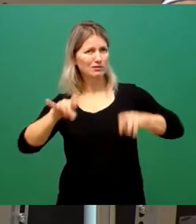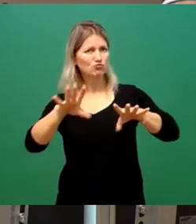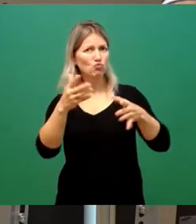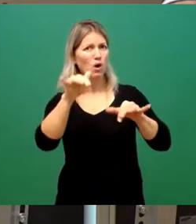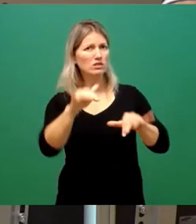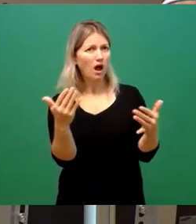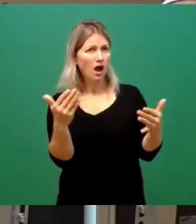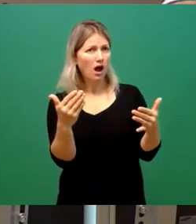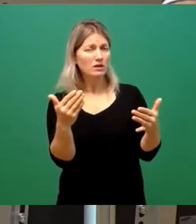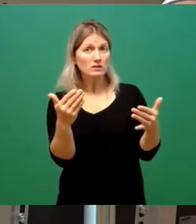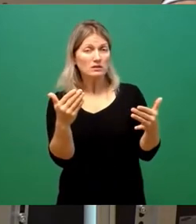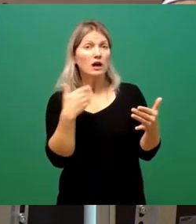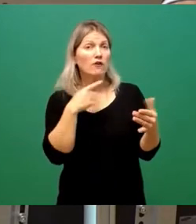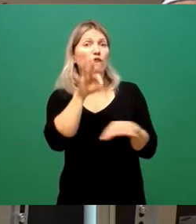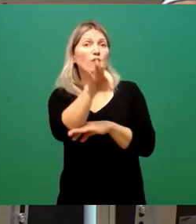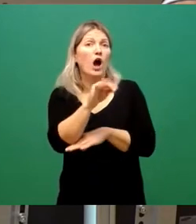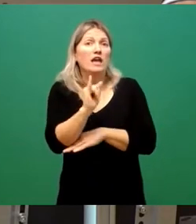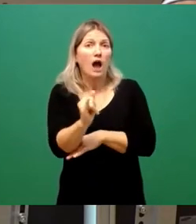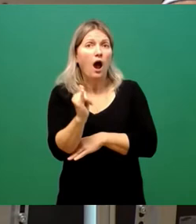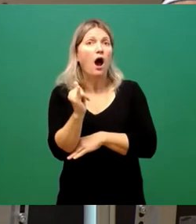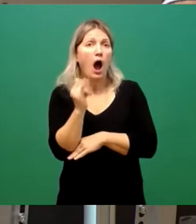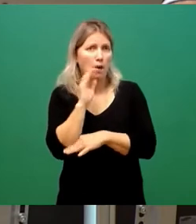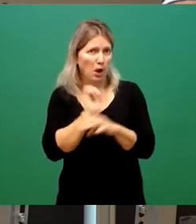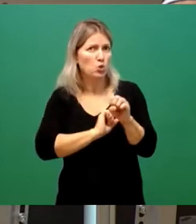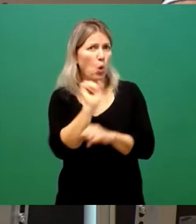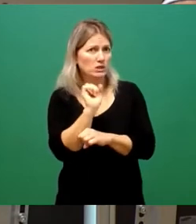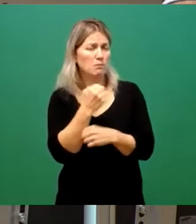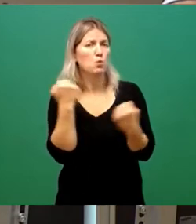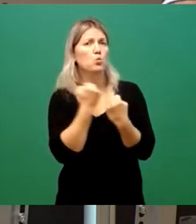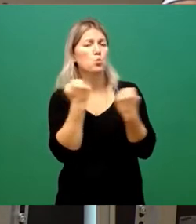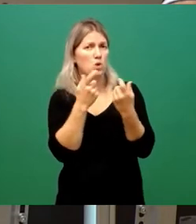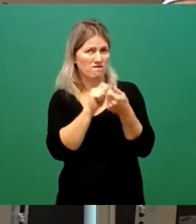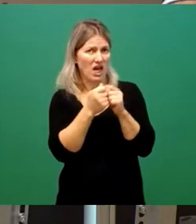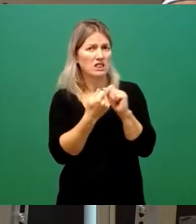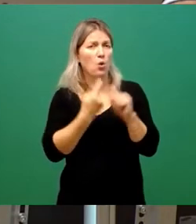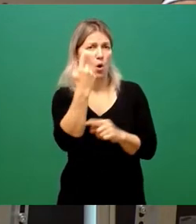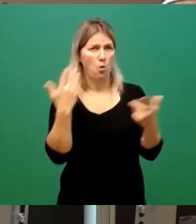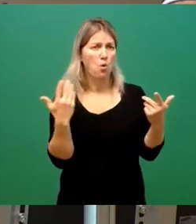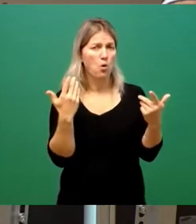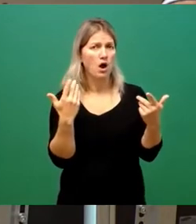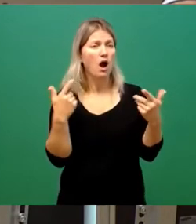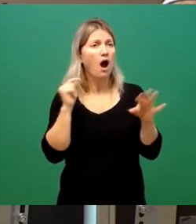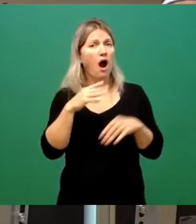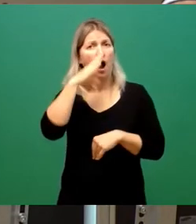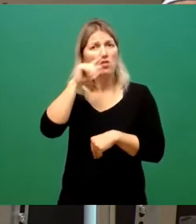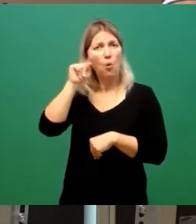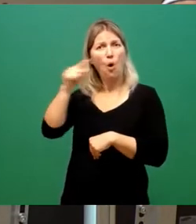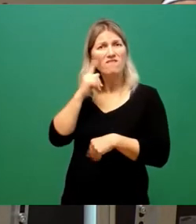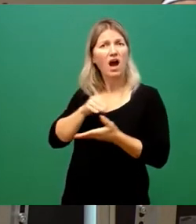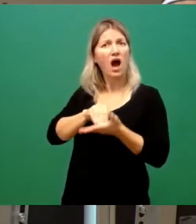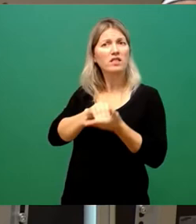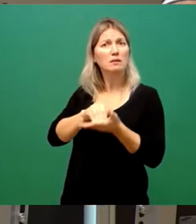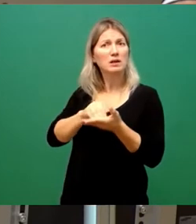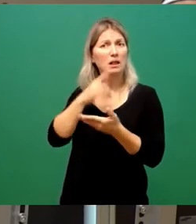trotzdem ein ganz schöner Schritt, den wir gehen. Wir haben die Anhöfe angemietet. Auch nicht gerade die preiswerteste